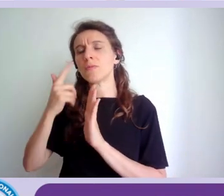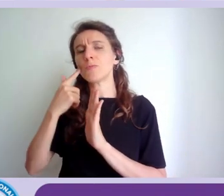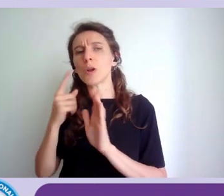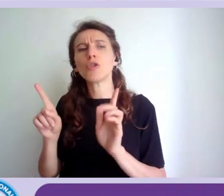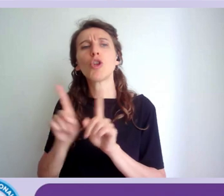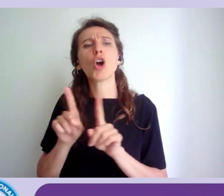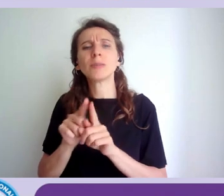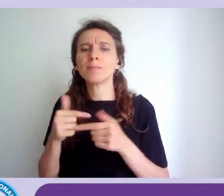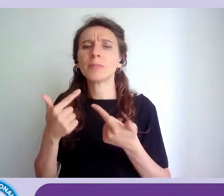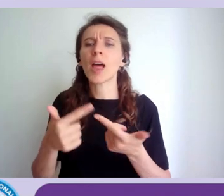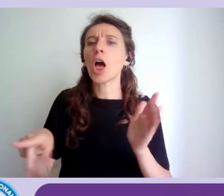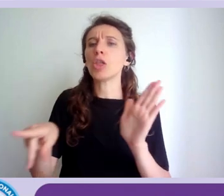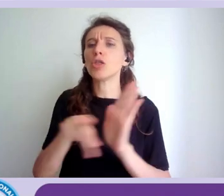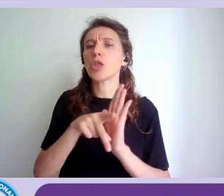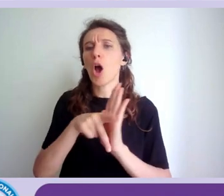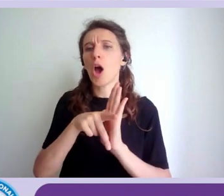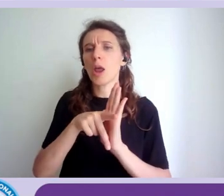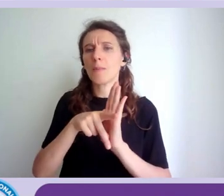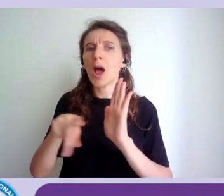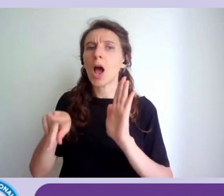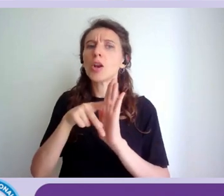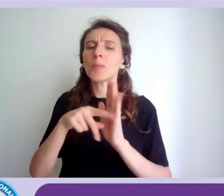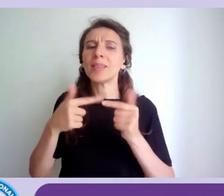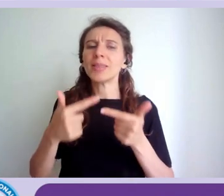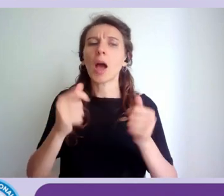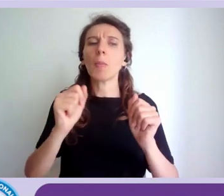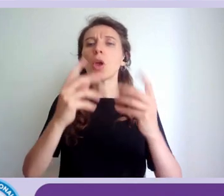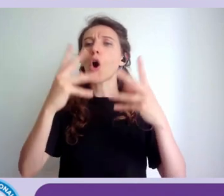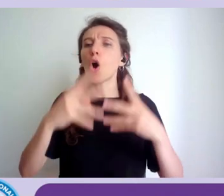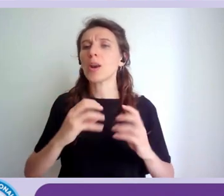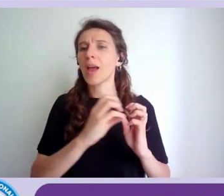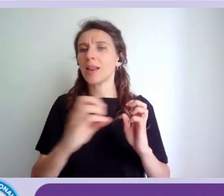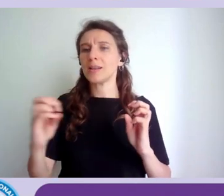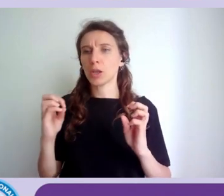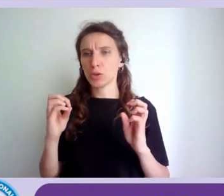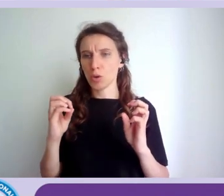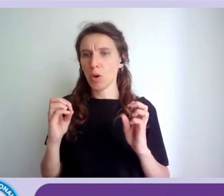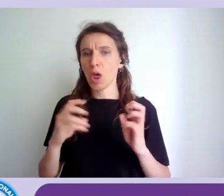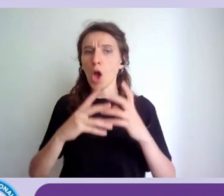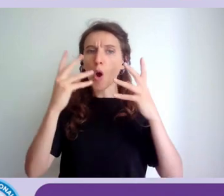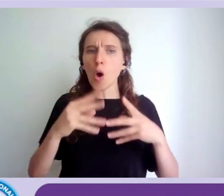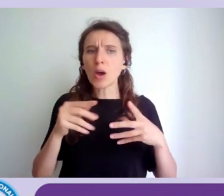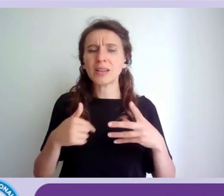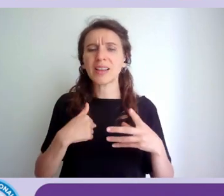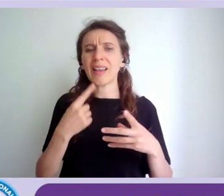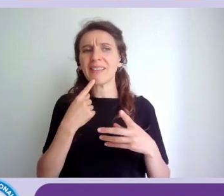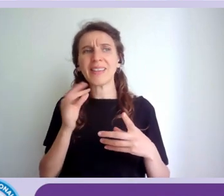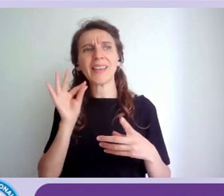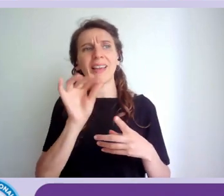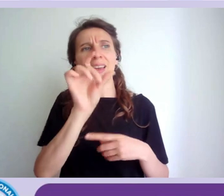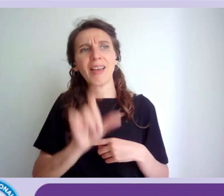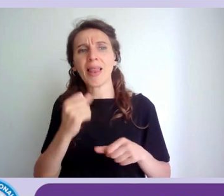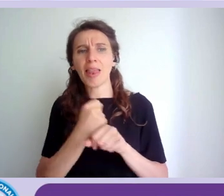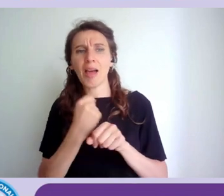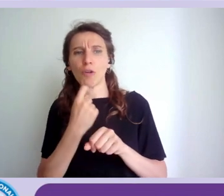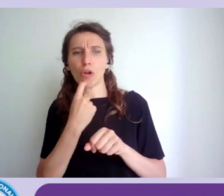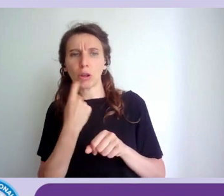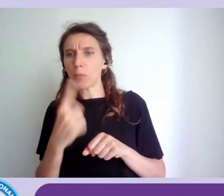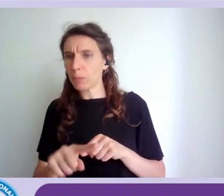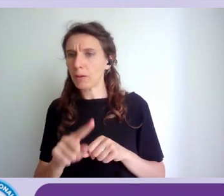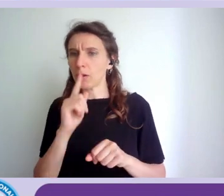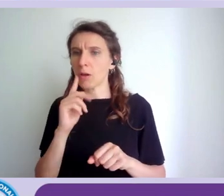una minima organizzazione identificazione diciamo di chi svolge questo tipo di attività